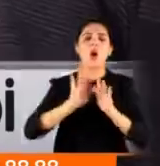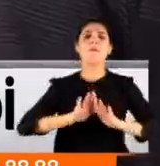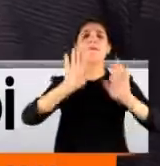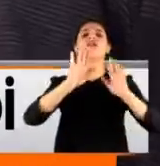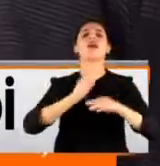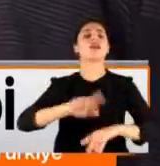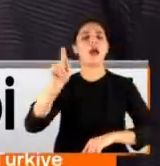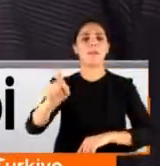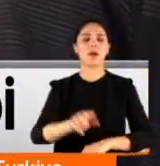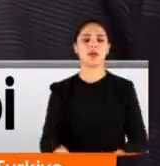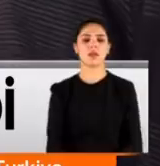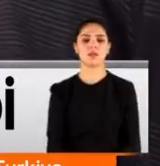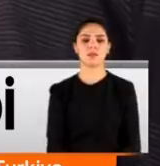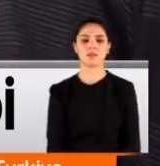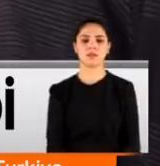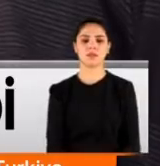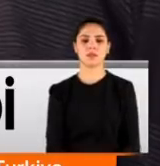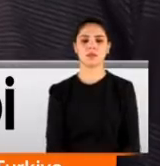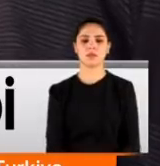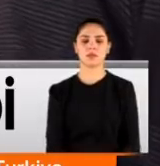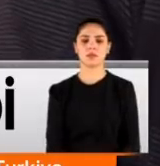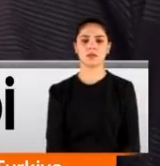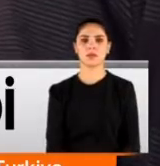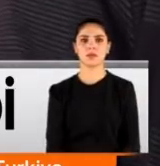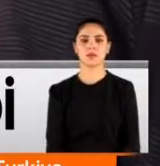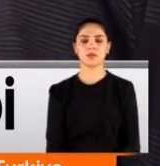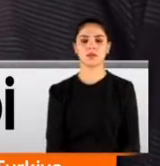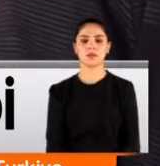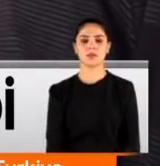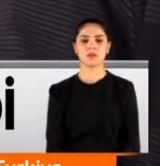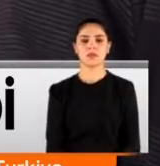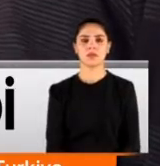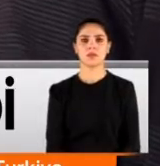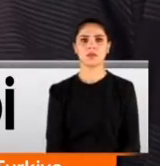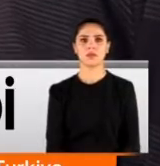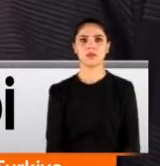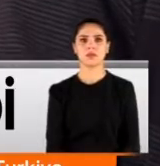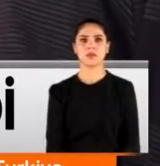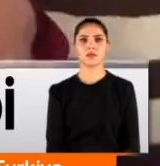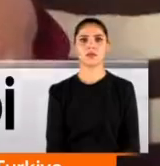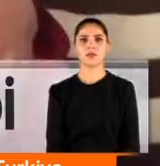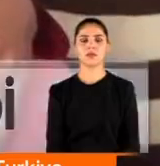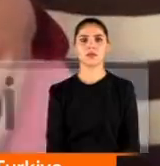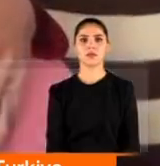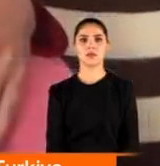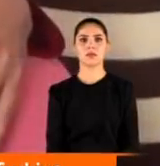etmedi. Savcıyla konuşmamla gerçekleşti. Ben konuşunca o da tutuklandı.